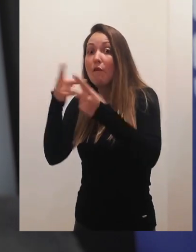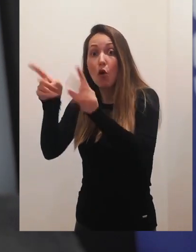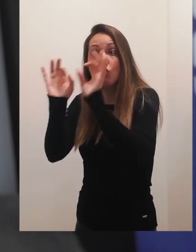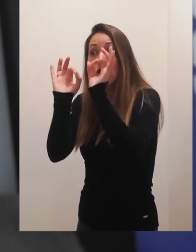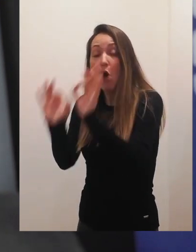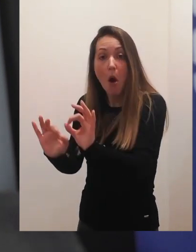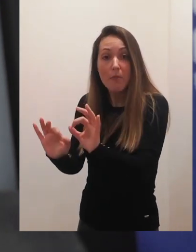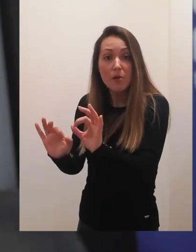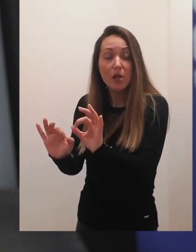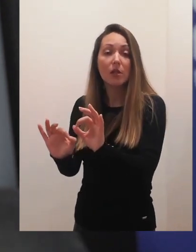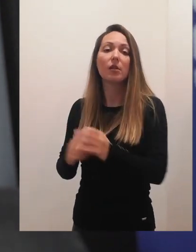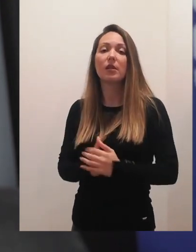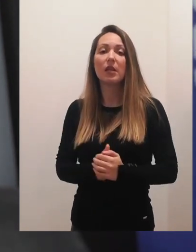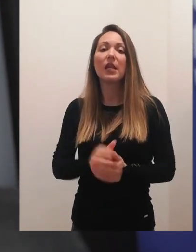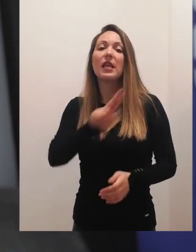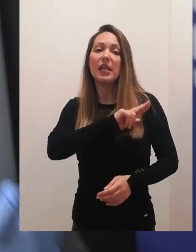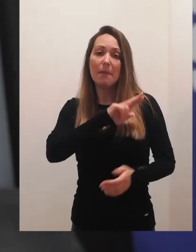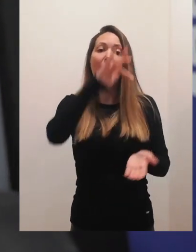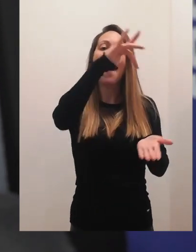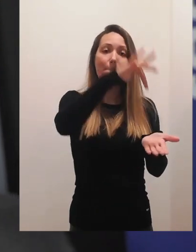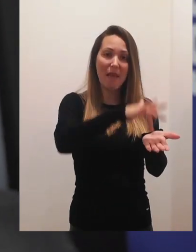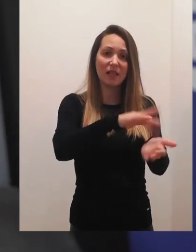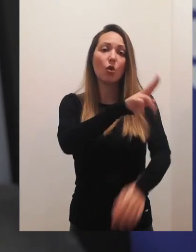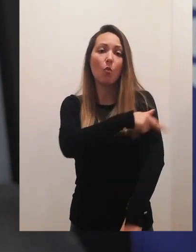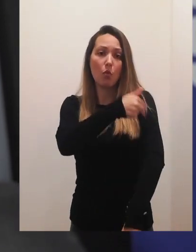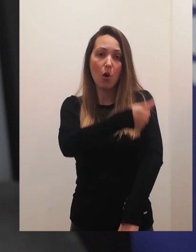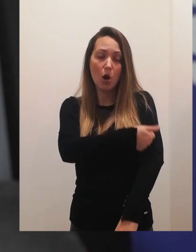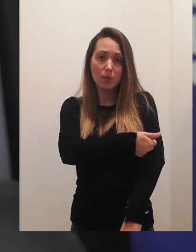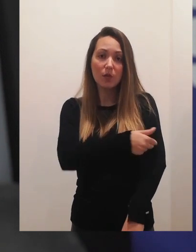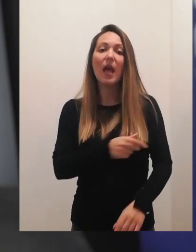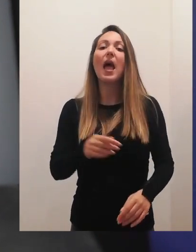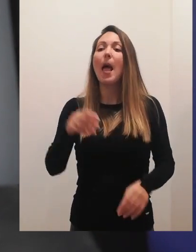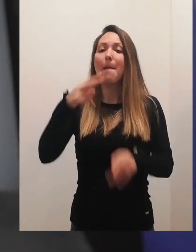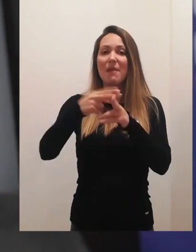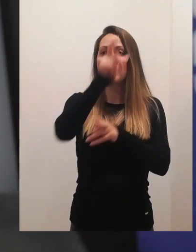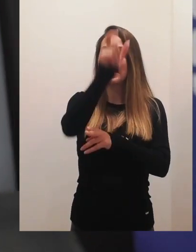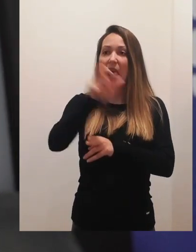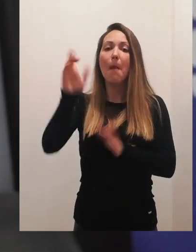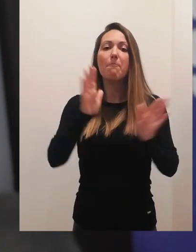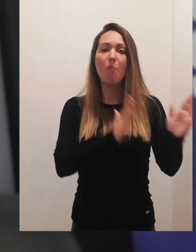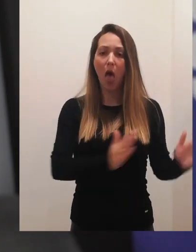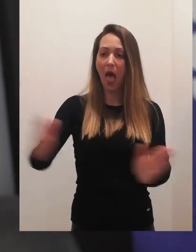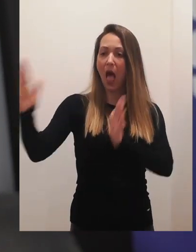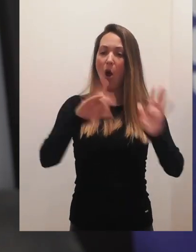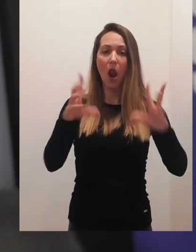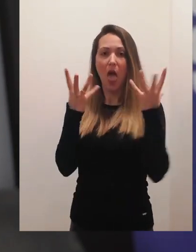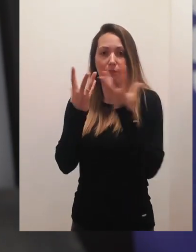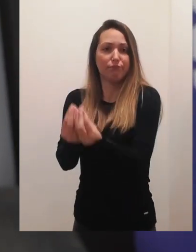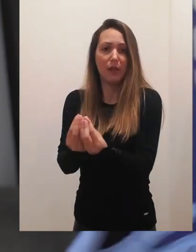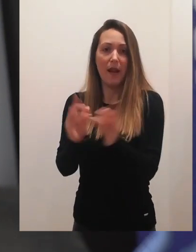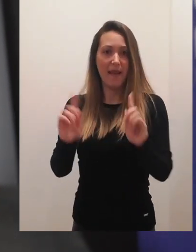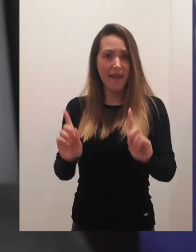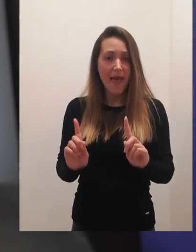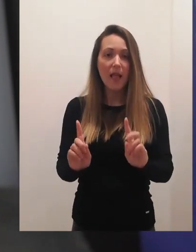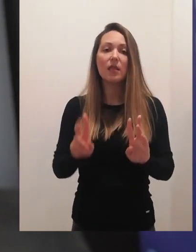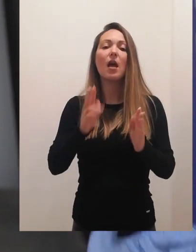dobro. Naravno, kažem da postaju mesta na institutu gde se ti pacijenti postepeno puštaju kako ne bi došlo do gužve,